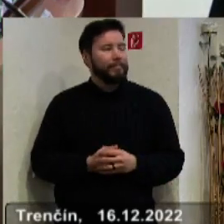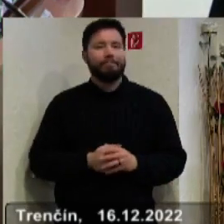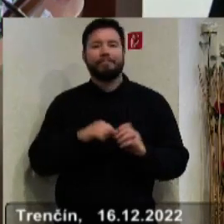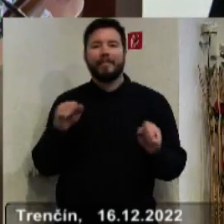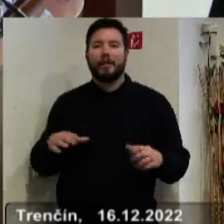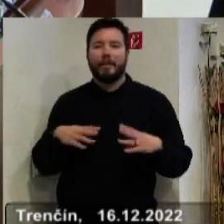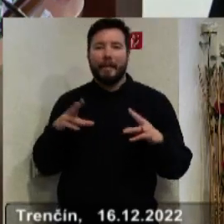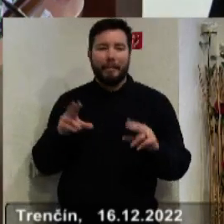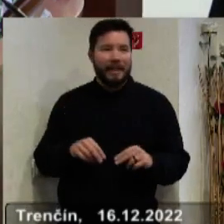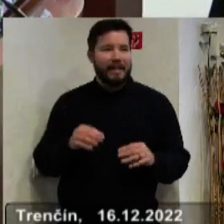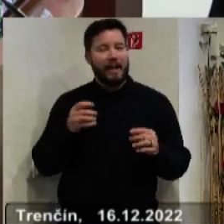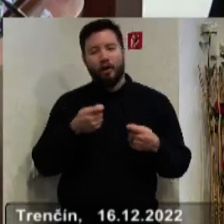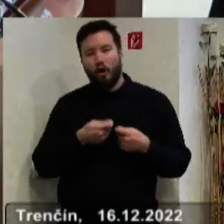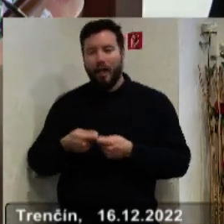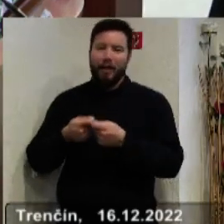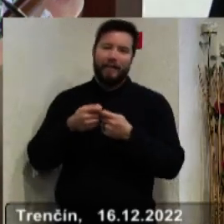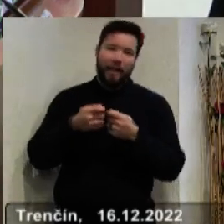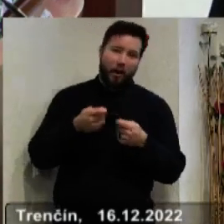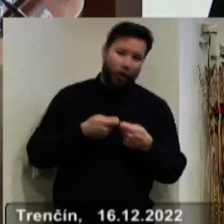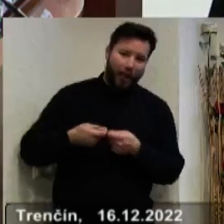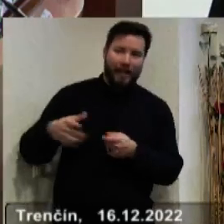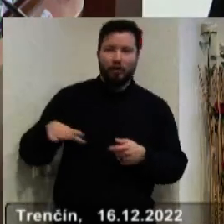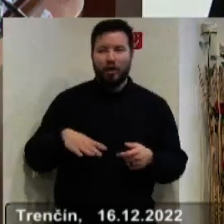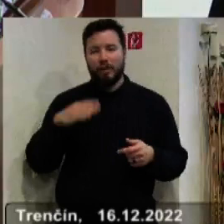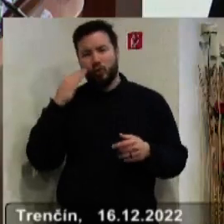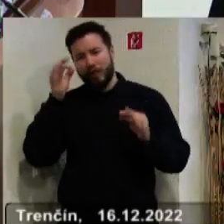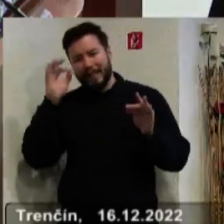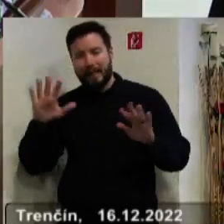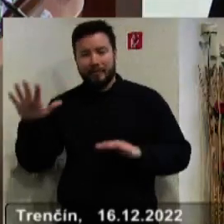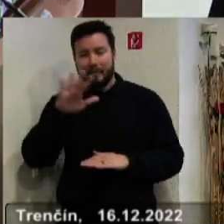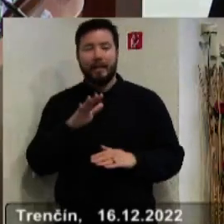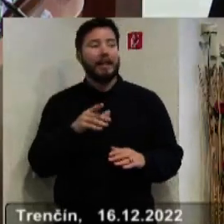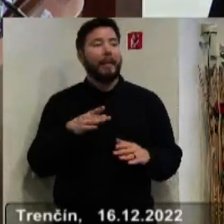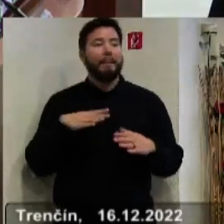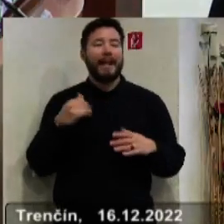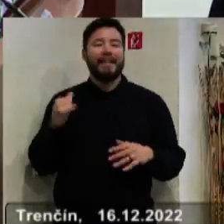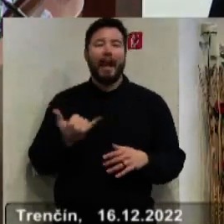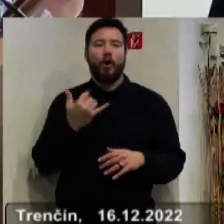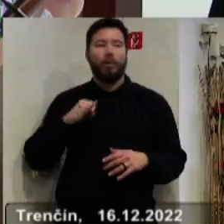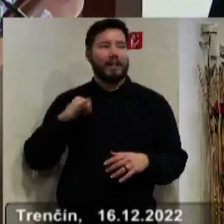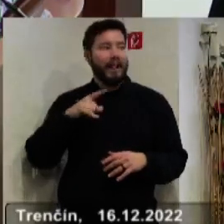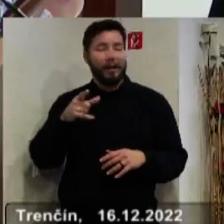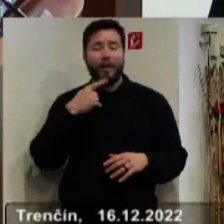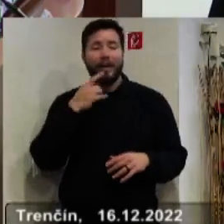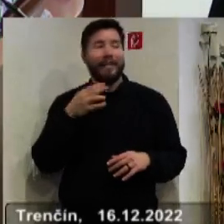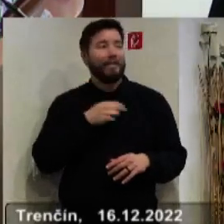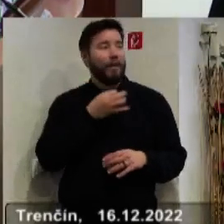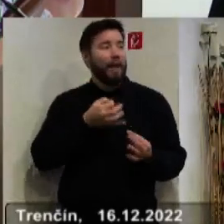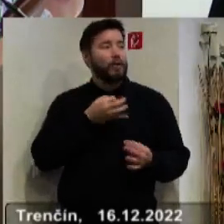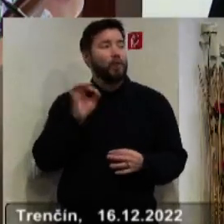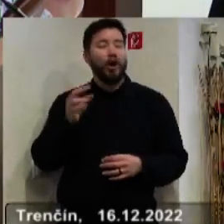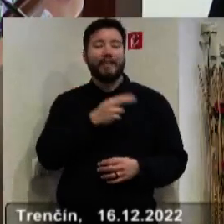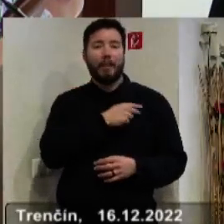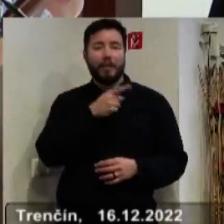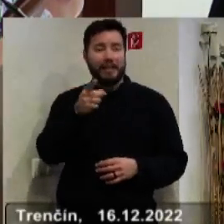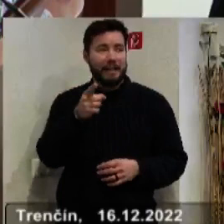Vážený pán predseda, stejné kolegyne, kolegovia. Začnem tým, čo skončil Janko Bielik svoju informáciu o nemocniciach.